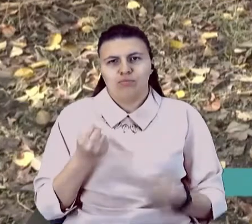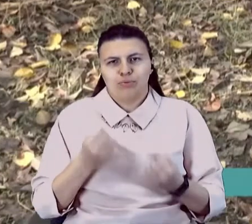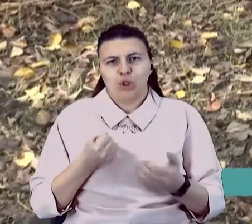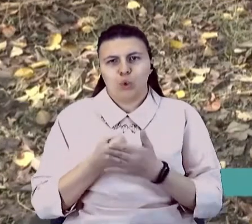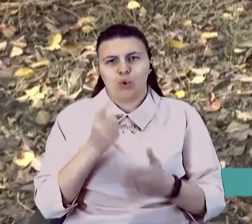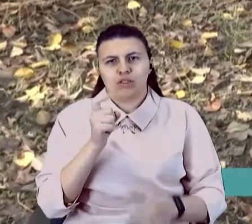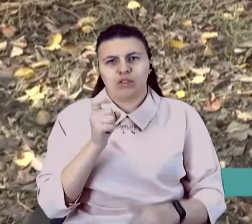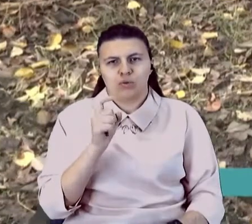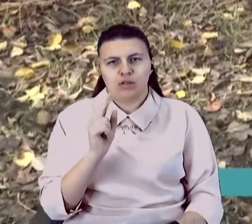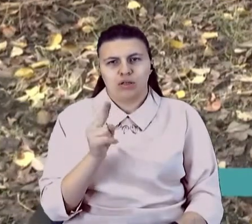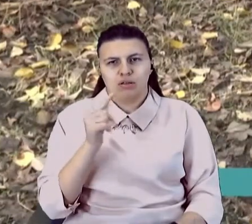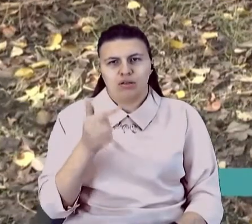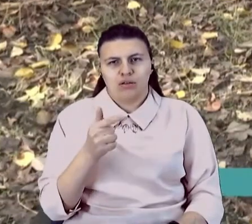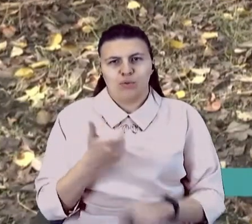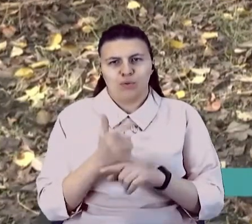І дуже добрий.